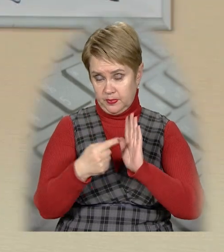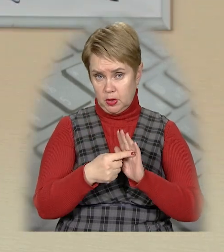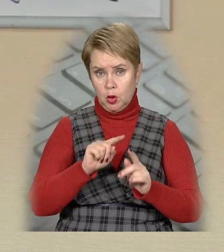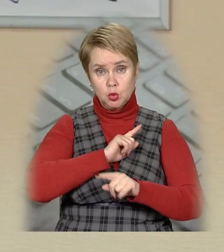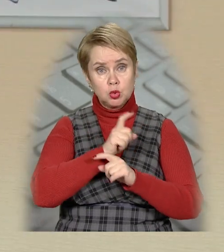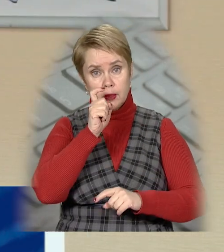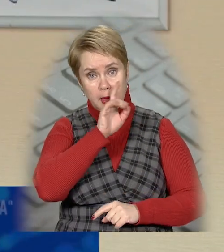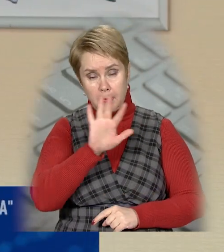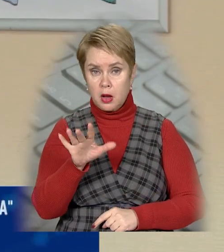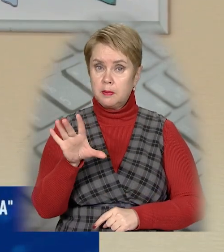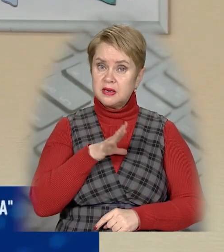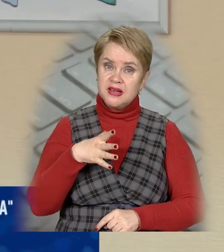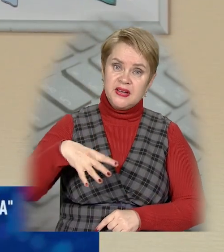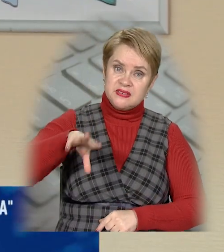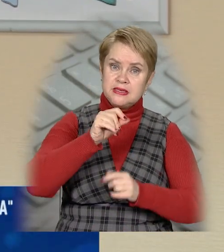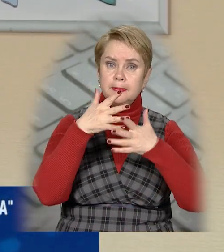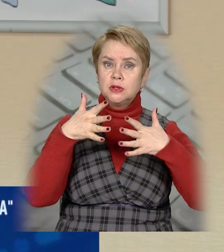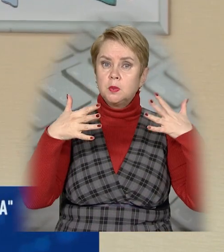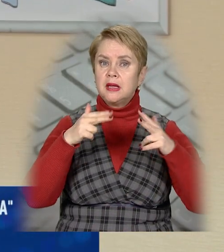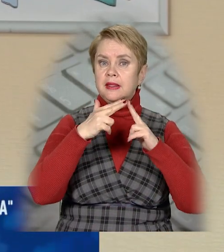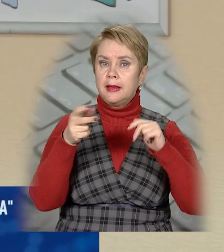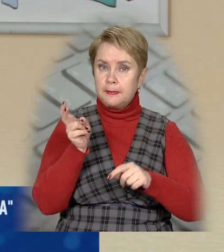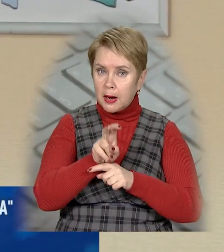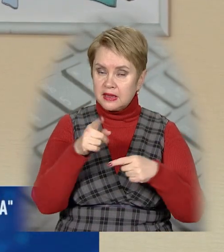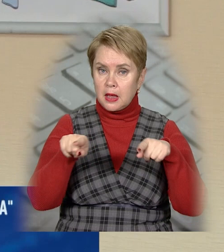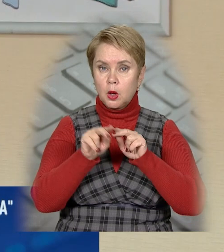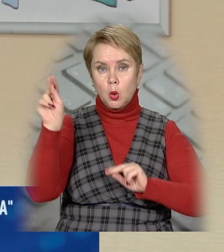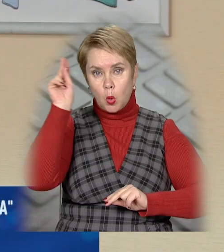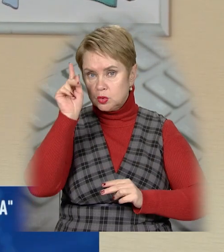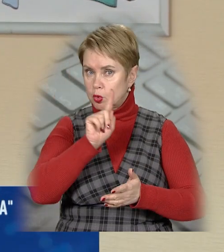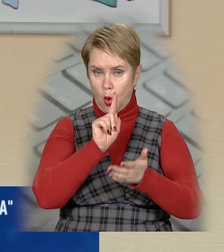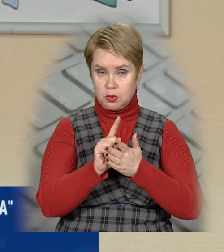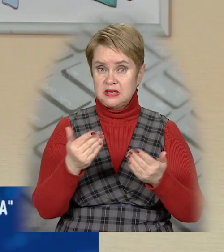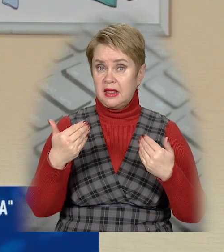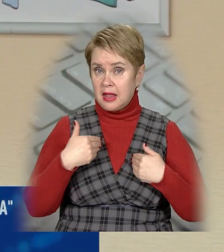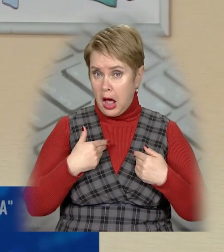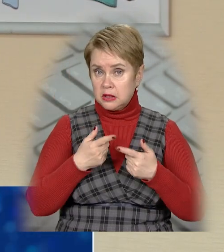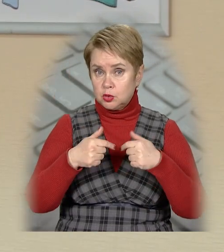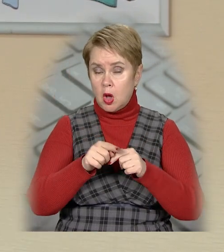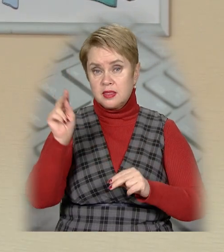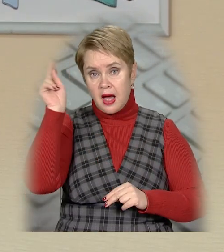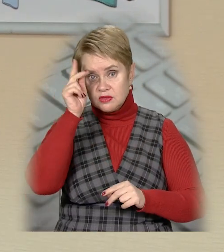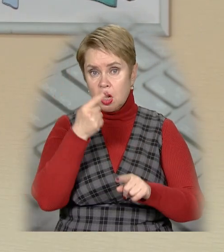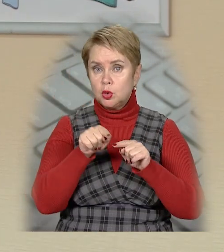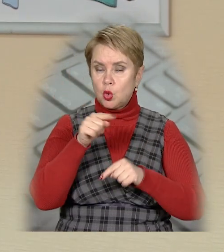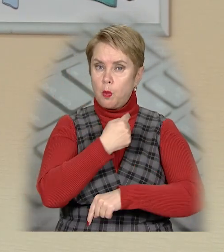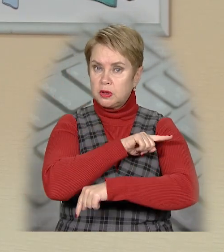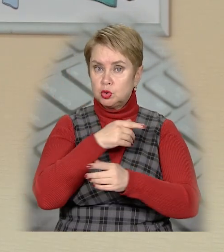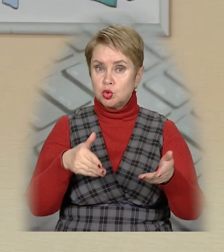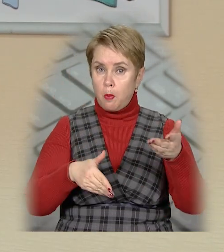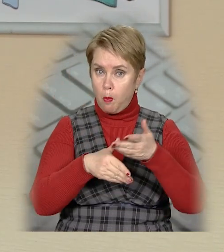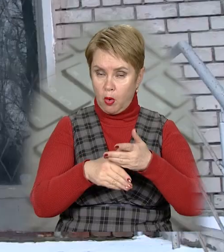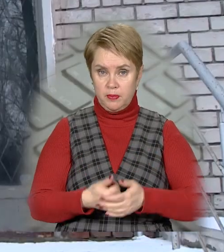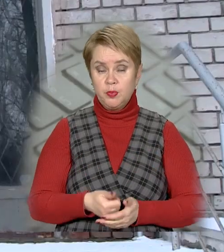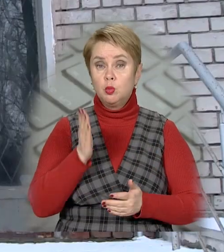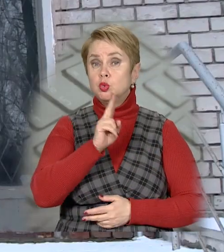Дуже непогано було б, якщо б все більше і більше Дніпрян приходили б на подібні курси, не обов'язково до нашої структури і навчалися саме до медичної